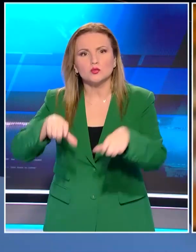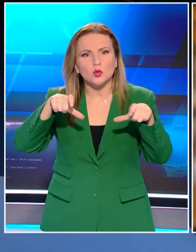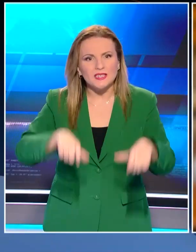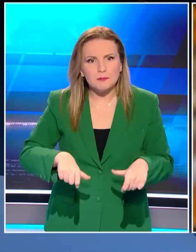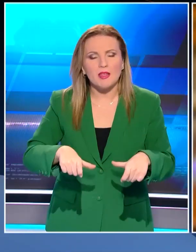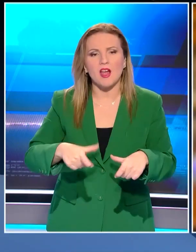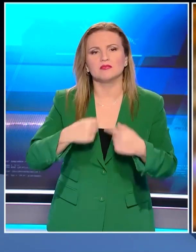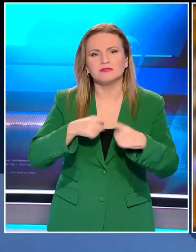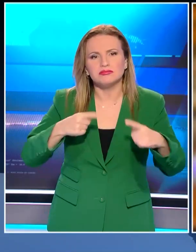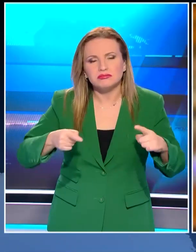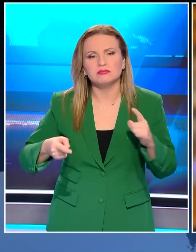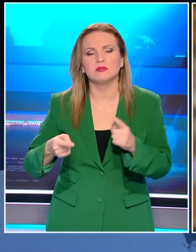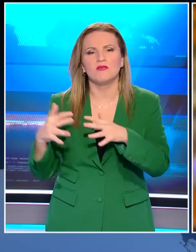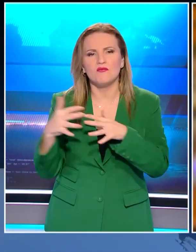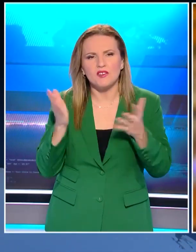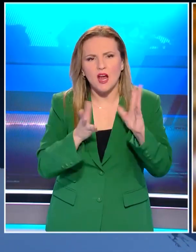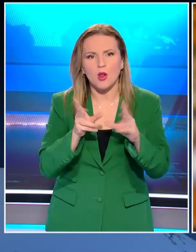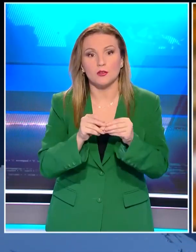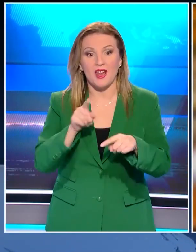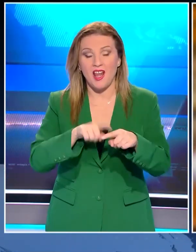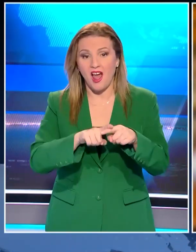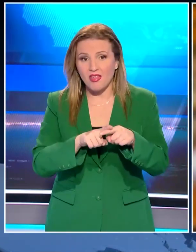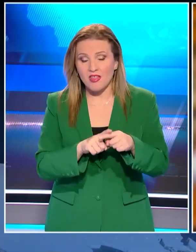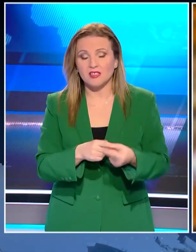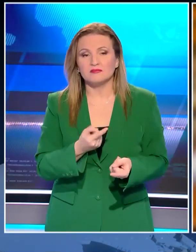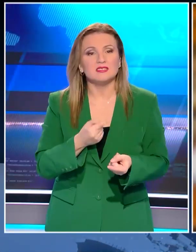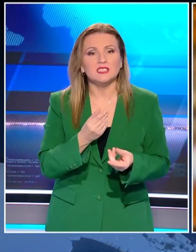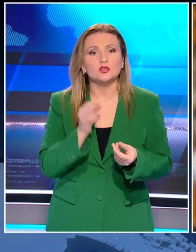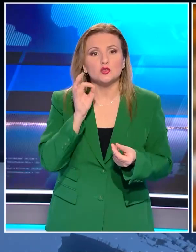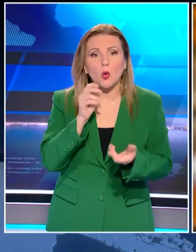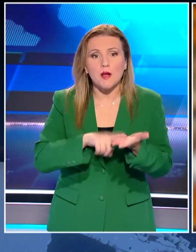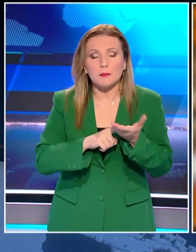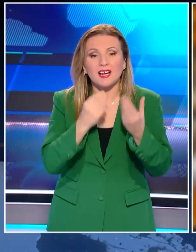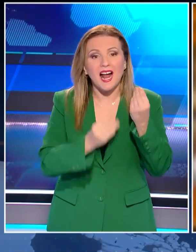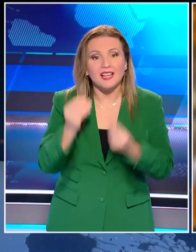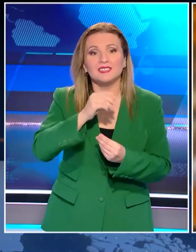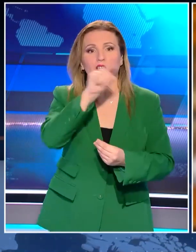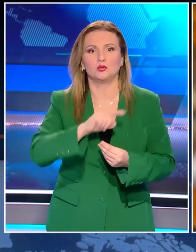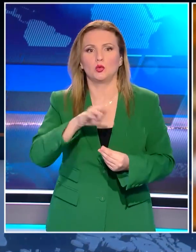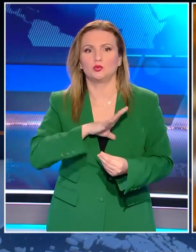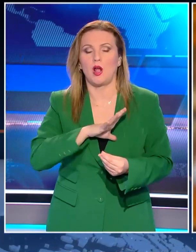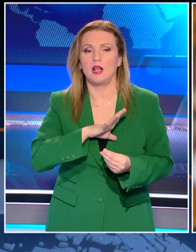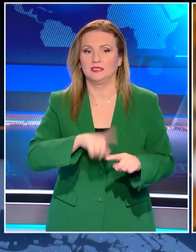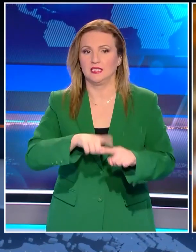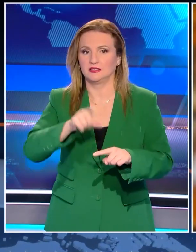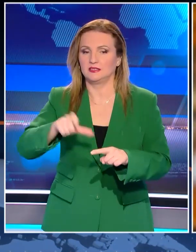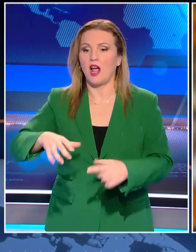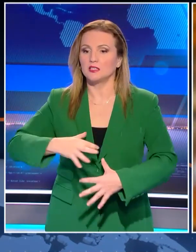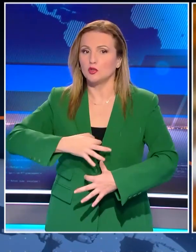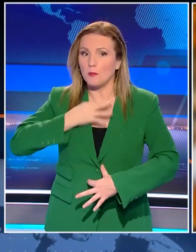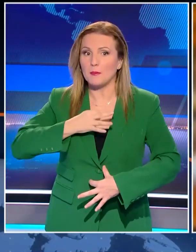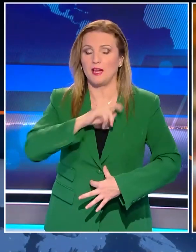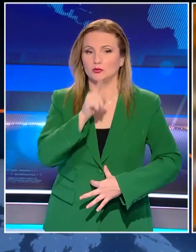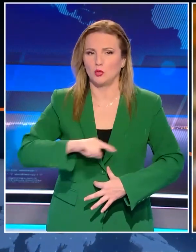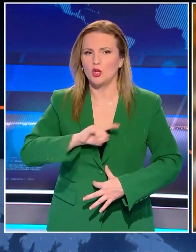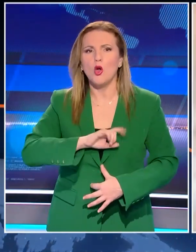την Ελλάδα το αυτονόητο είναι το δύσκολο. Μια καλύτερη ζωή για όλους τους πολίτες. Μια ζωή της αξιοπρέπειας και